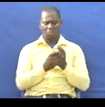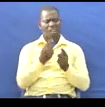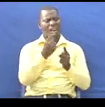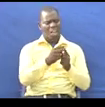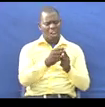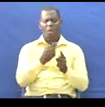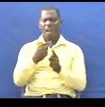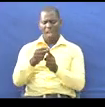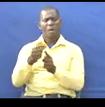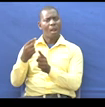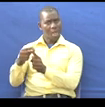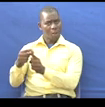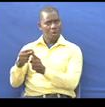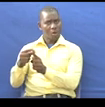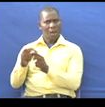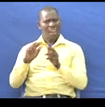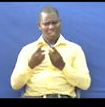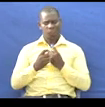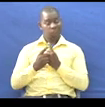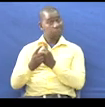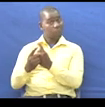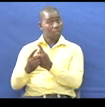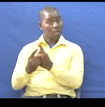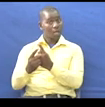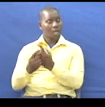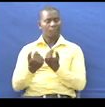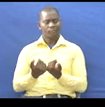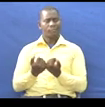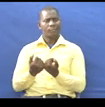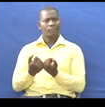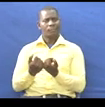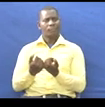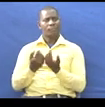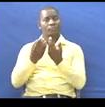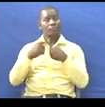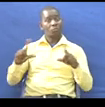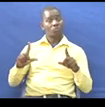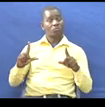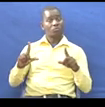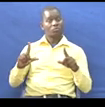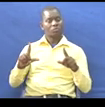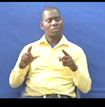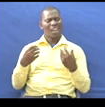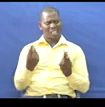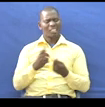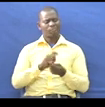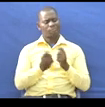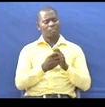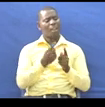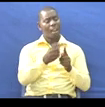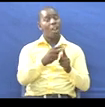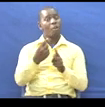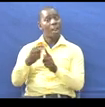baada ya lingini Japo inafuata sarufi ya lugalengwa kama kawaida Lakini yale maneno natafsiriwa kiupuke upweke na kila neno